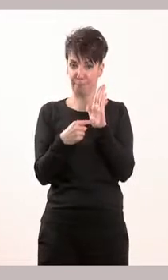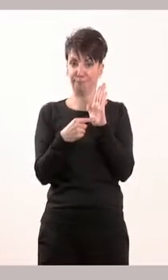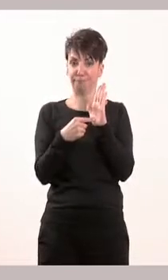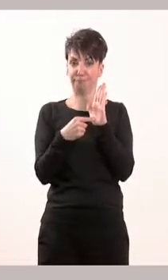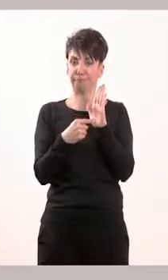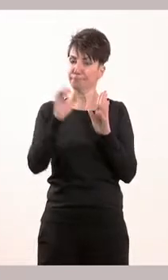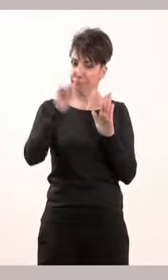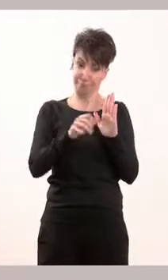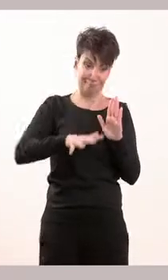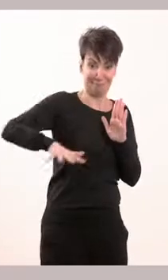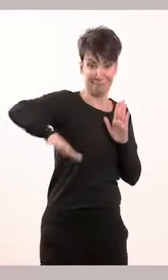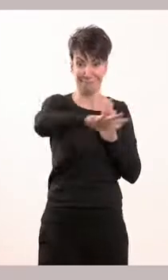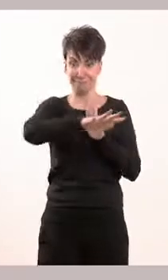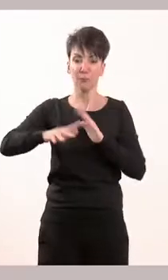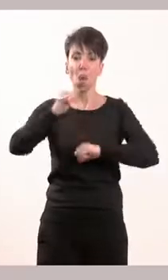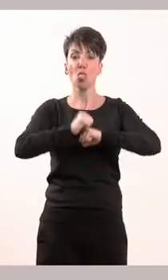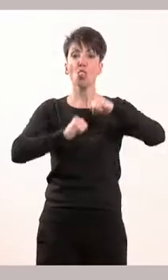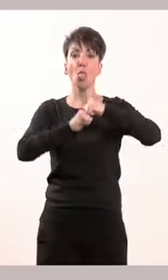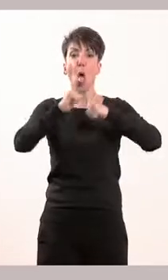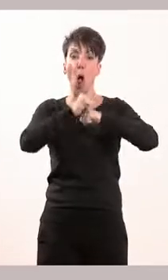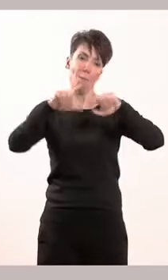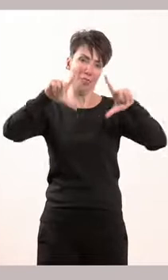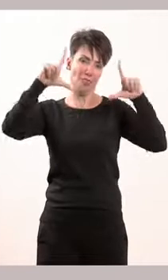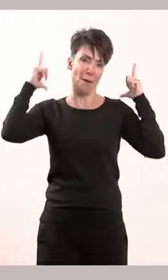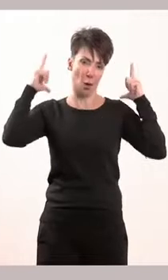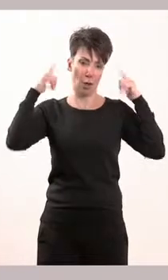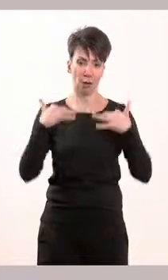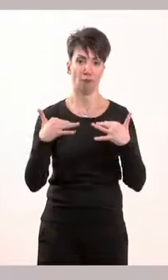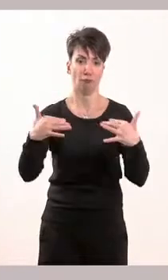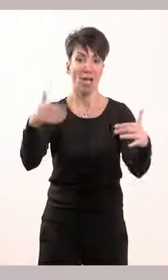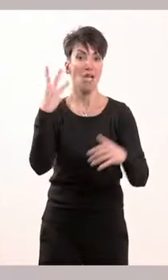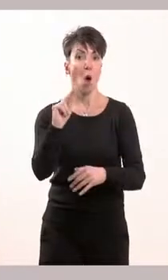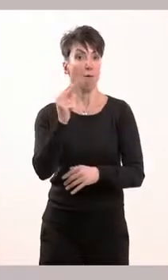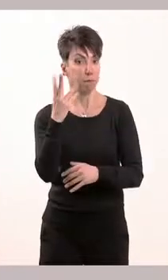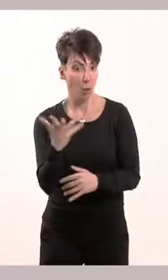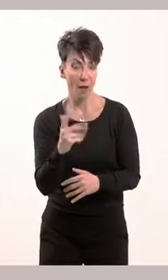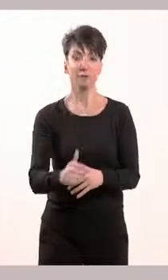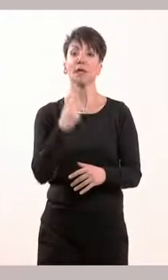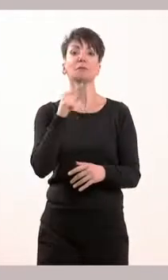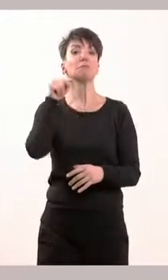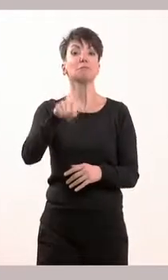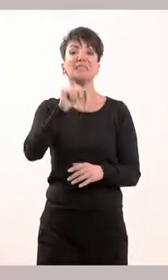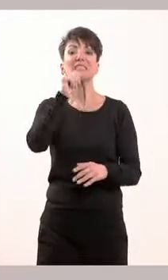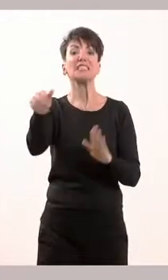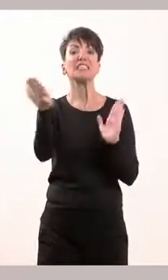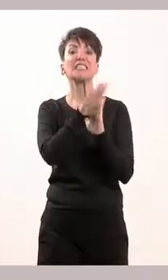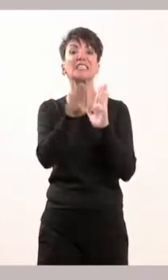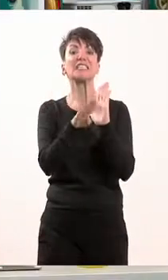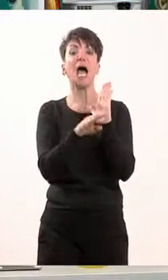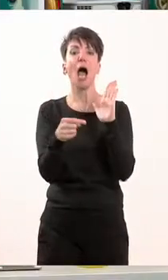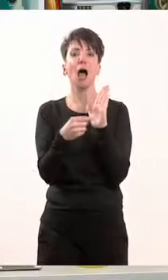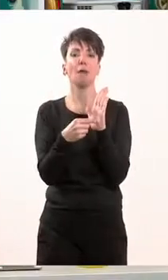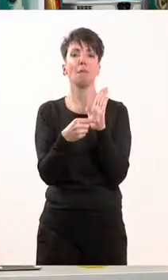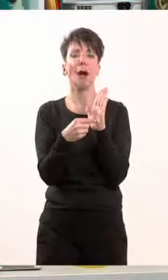λειτουργίες της, θα μιλήσουμε για κάτι πάρα πολύ σημαντικό, για το ελληνικό σύνταγμα. Ένα